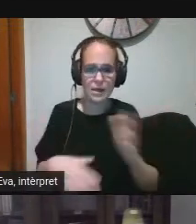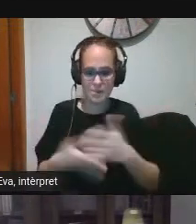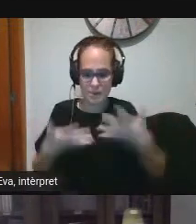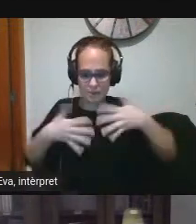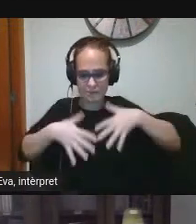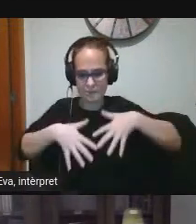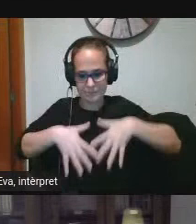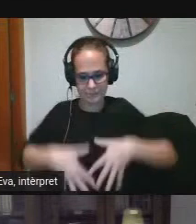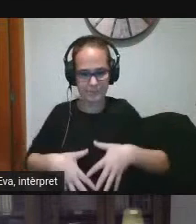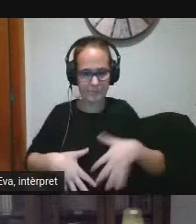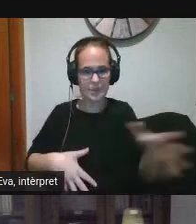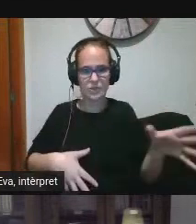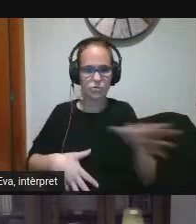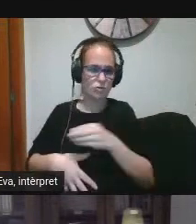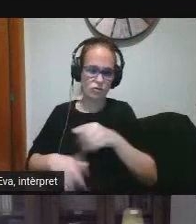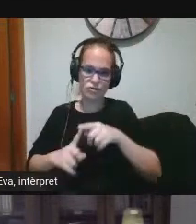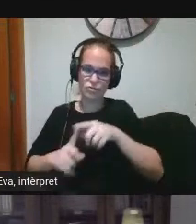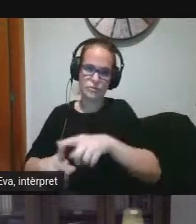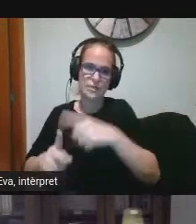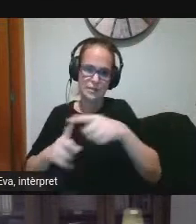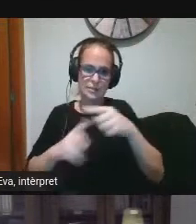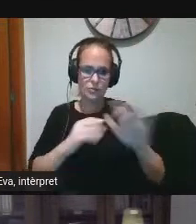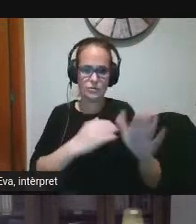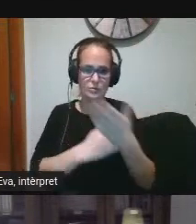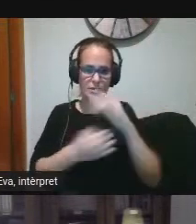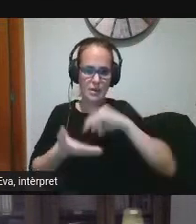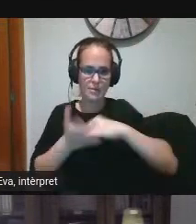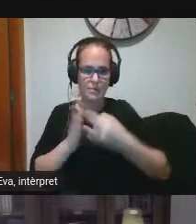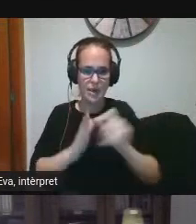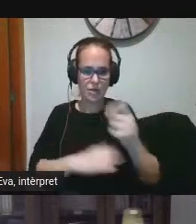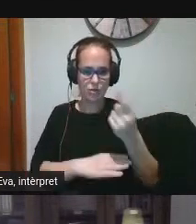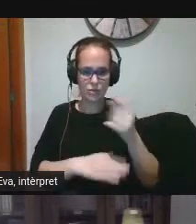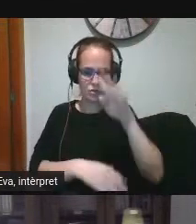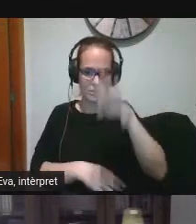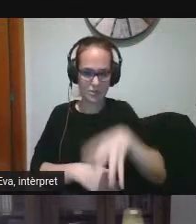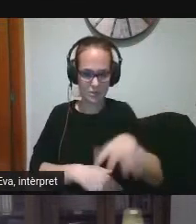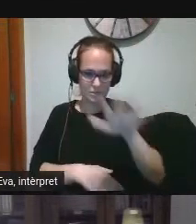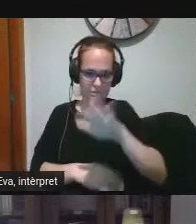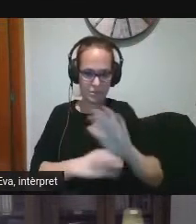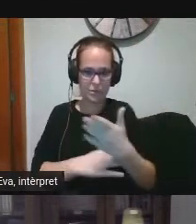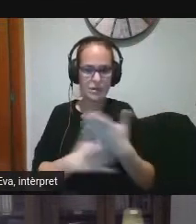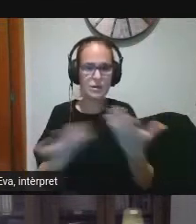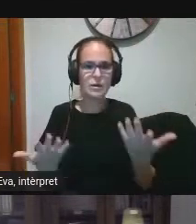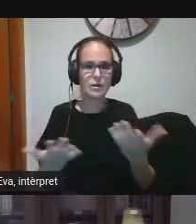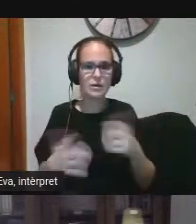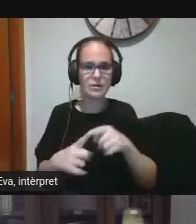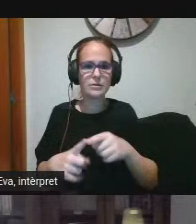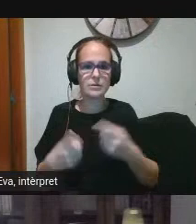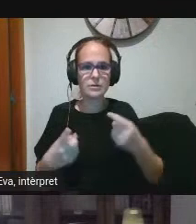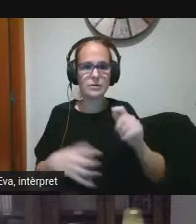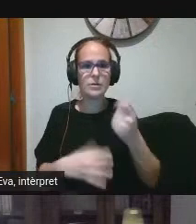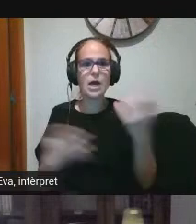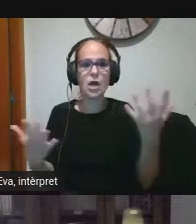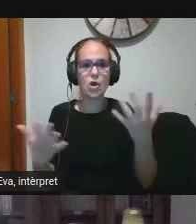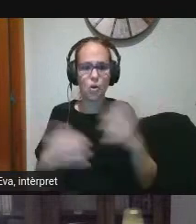tots els objectius que ens planteja el Pla d'Educació Digital de Catalunya la nostra idea és que l'estratègia digital